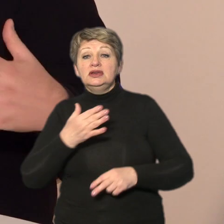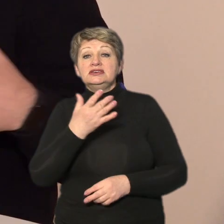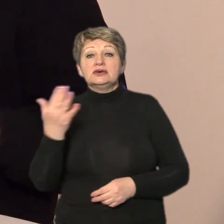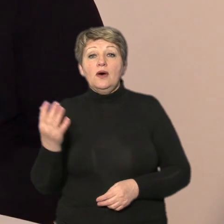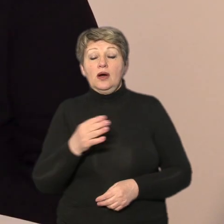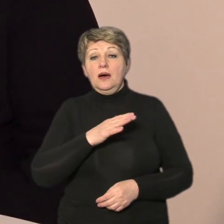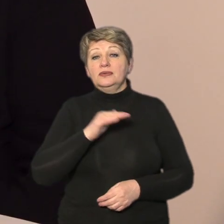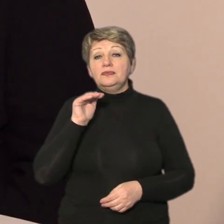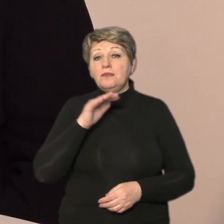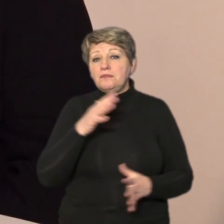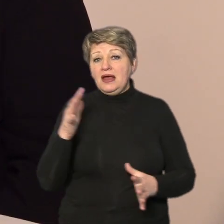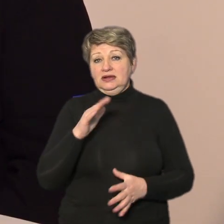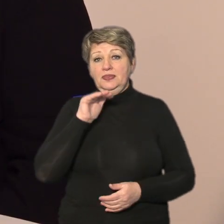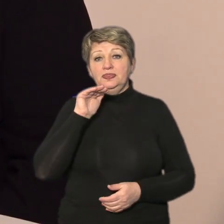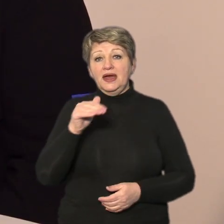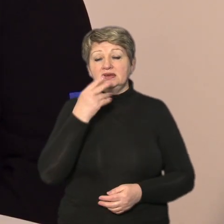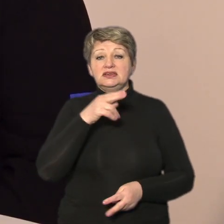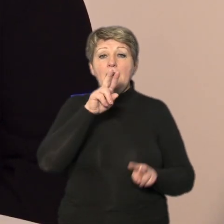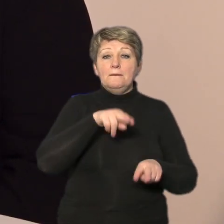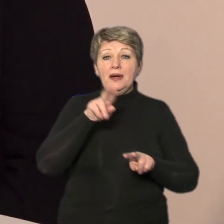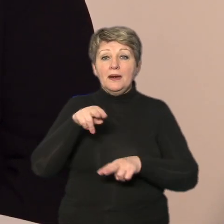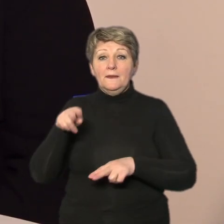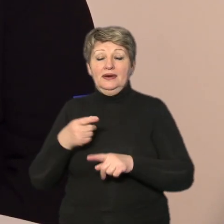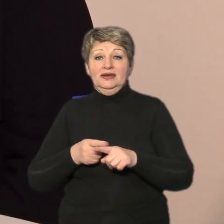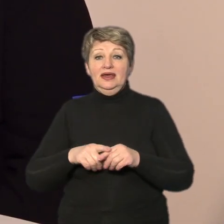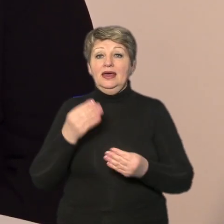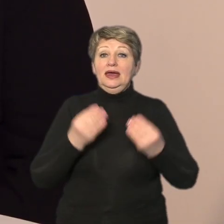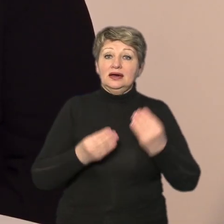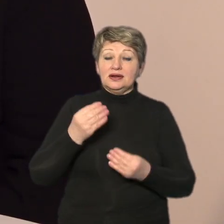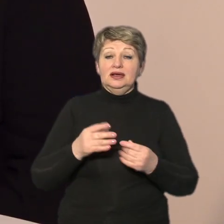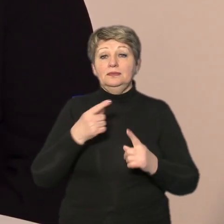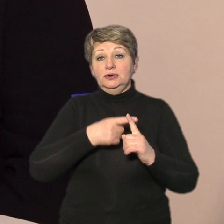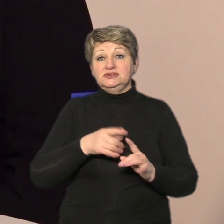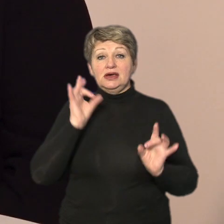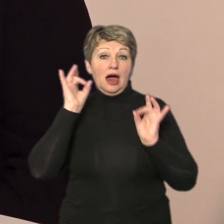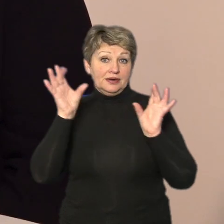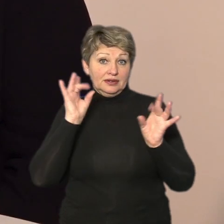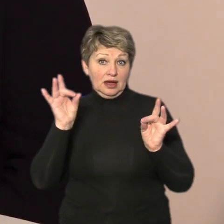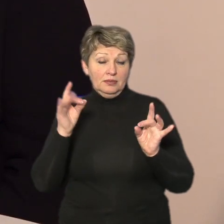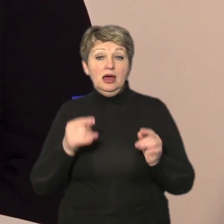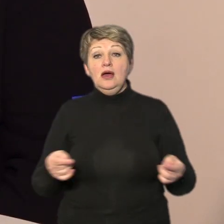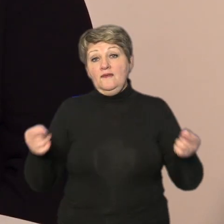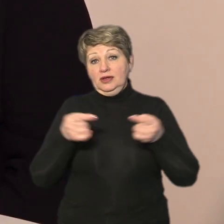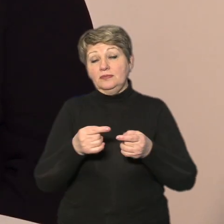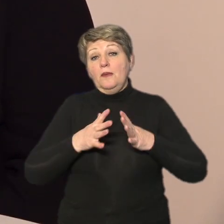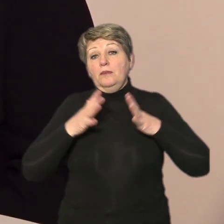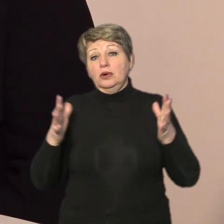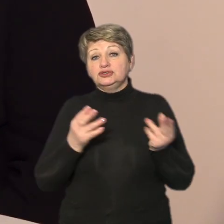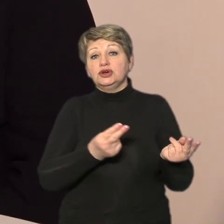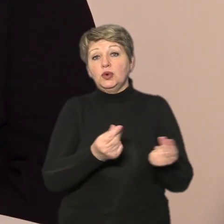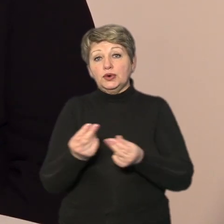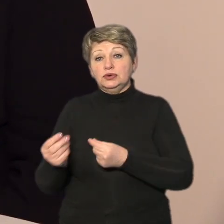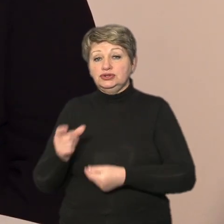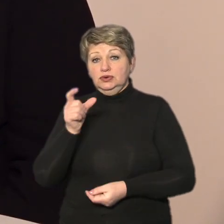тисяч переглядів самої гри реклами точніше в цій грі тим більше відповідно грошей в валюті